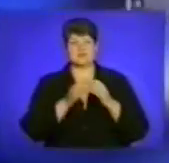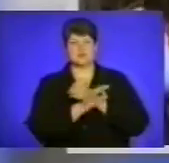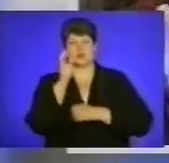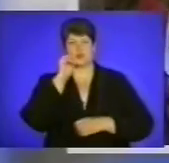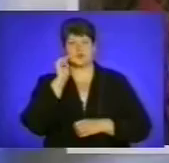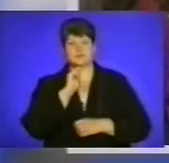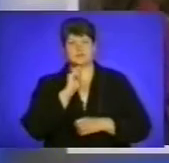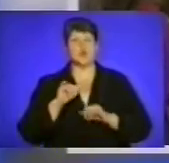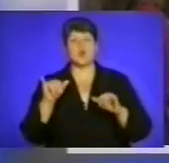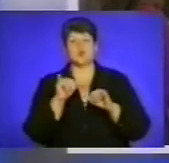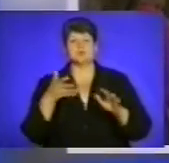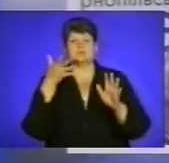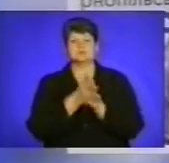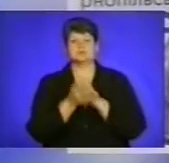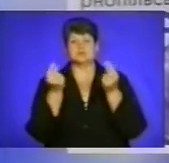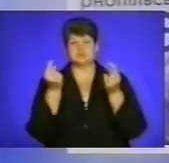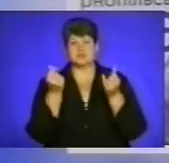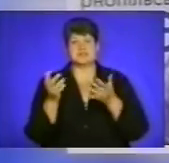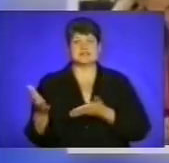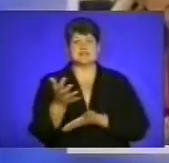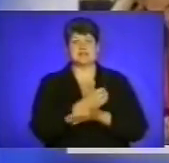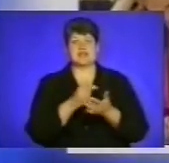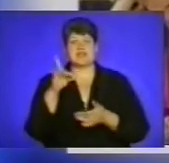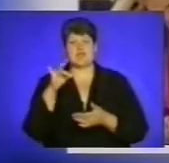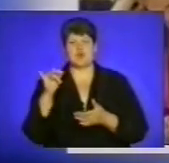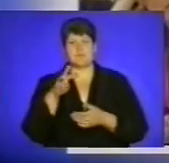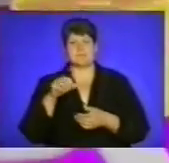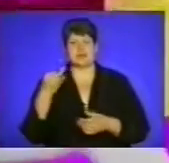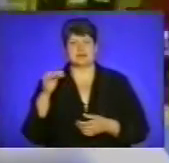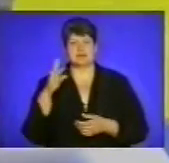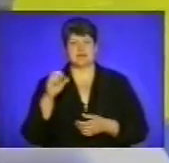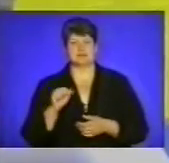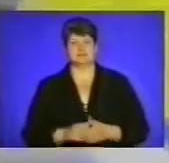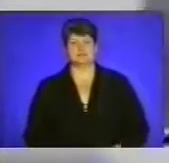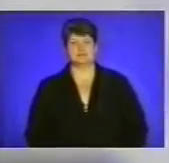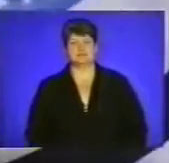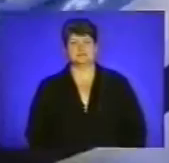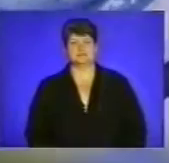Куди поділися кошти, зібрані під час Євромайдану? Музика